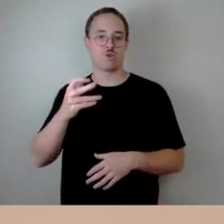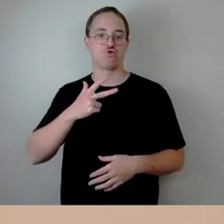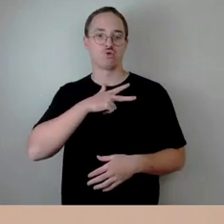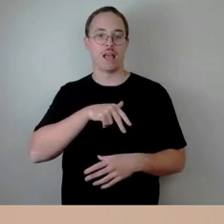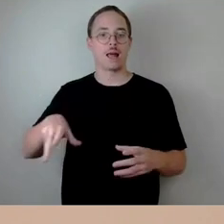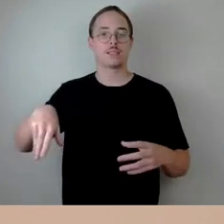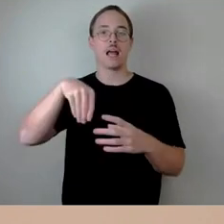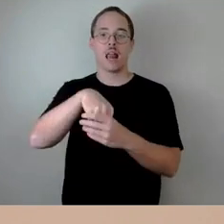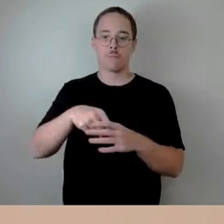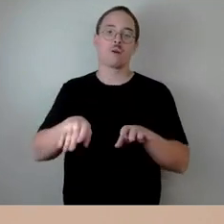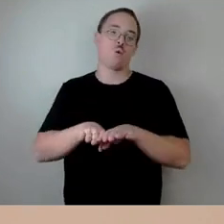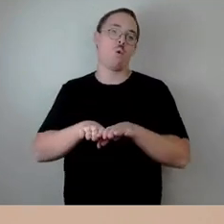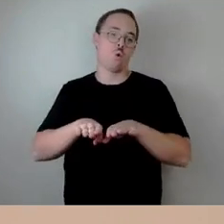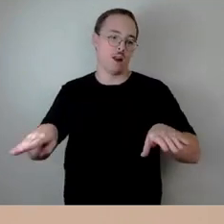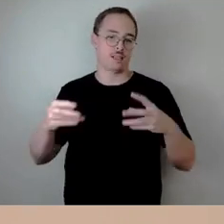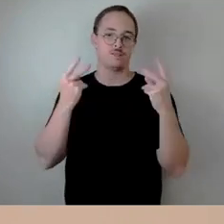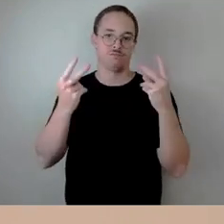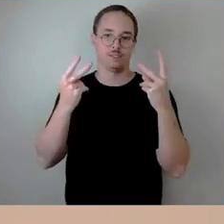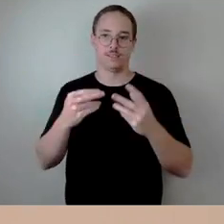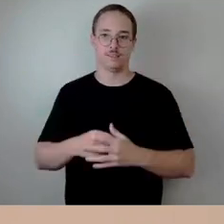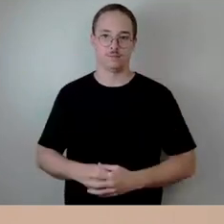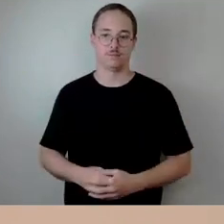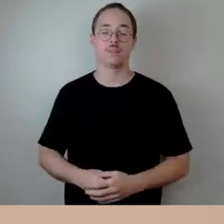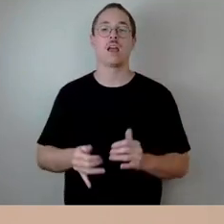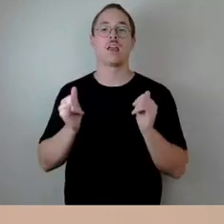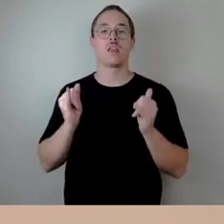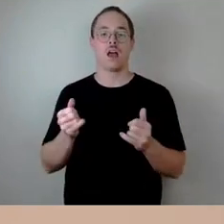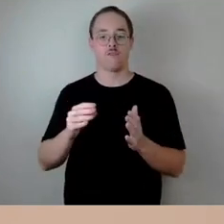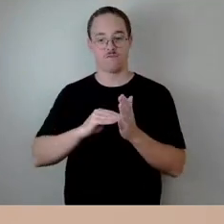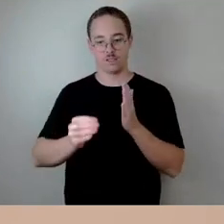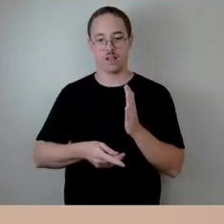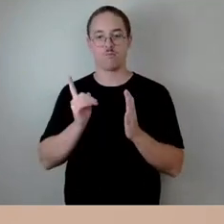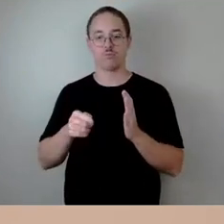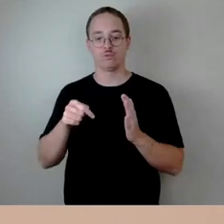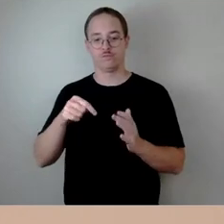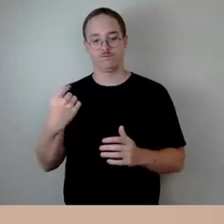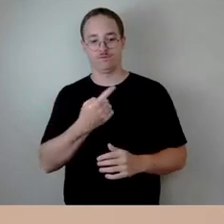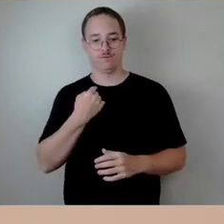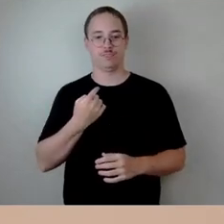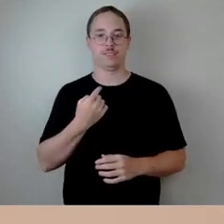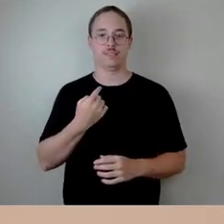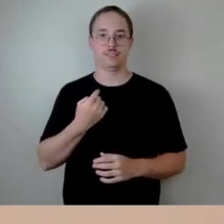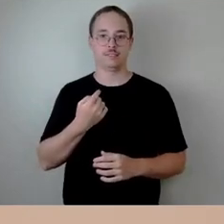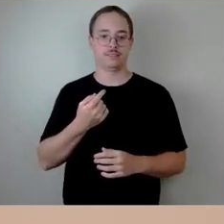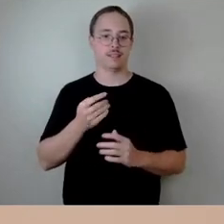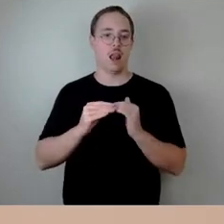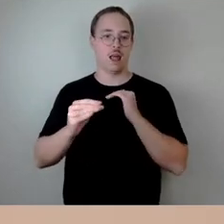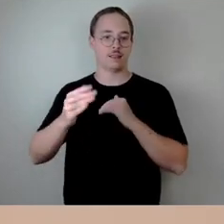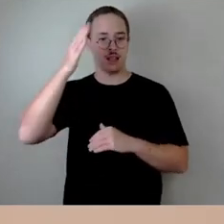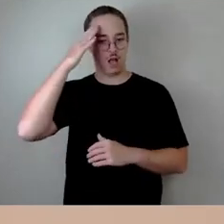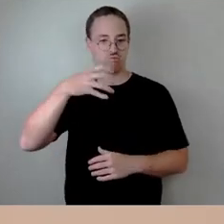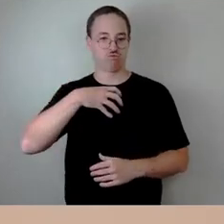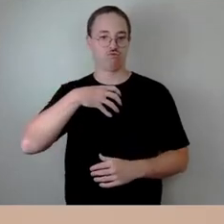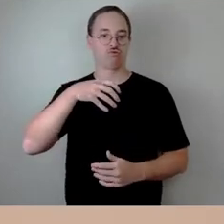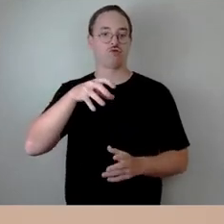der Vertrag musste seitens der Landeshauptstadt vorbehaltlich ihrer Votierung gekündigt werden,